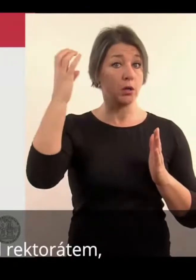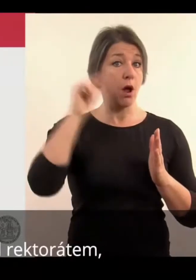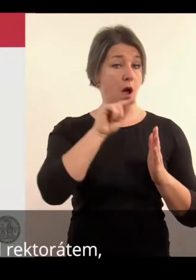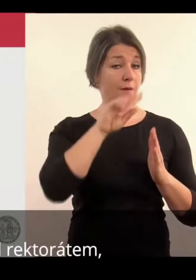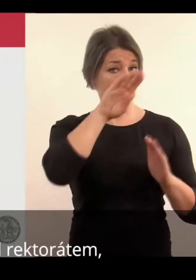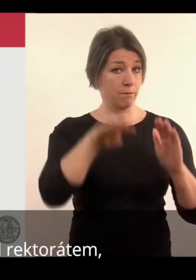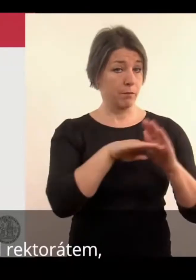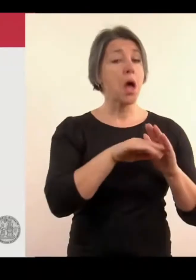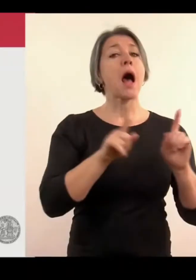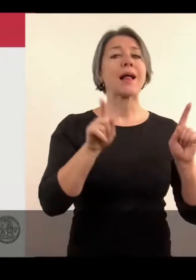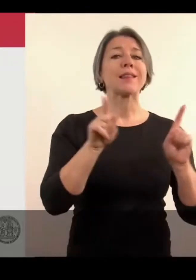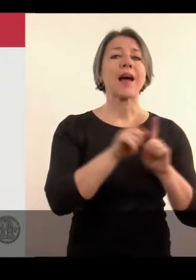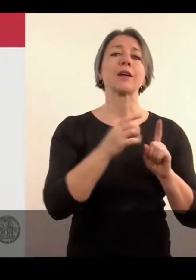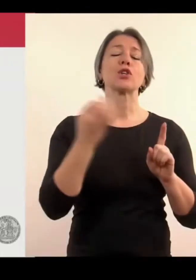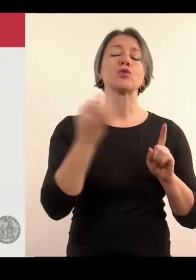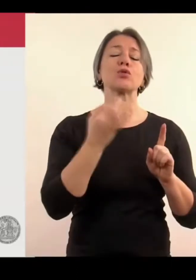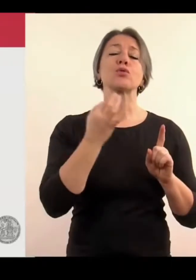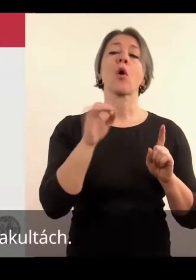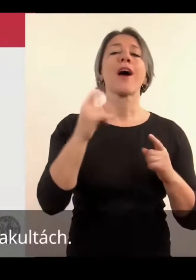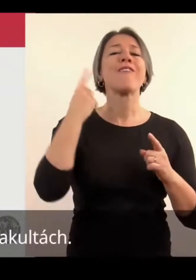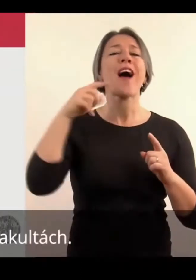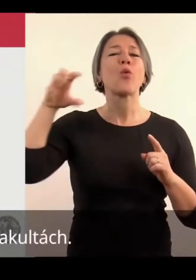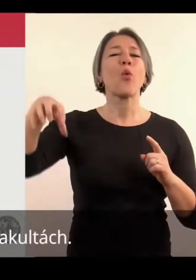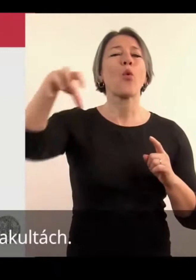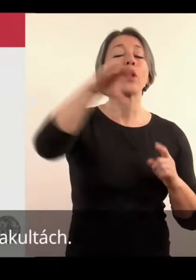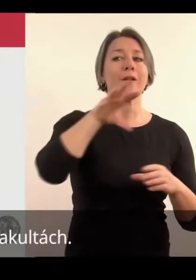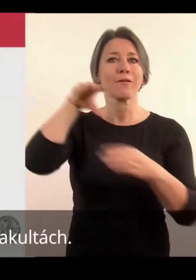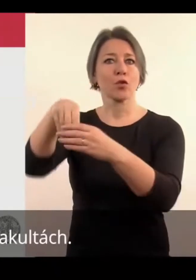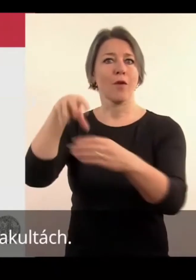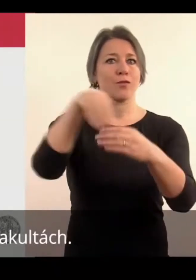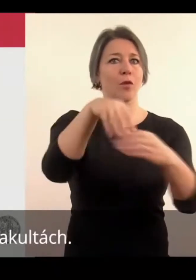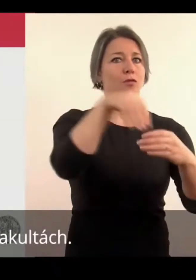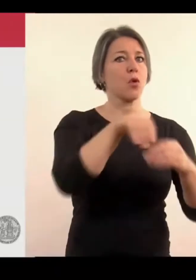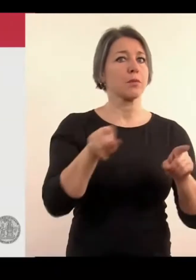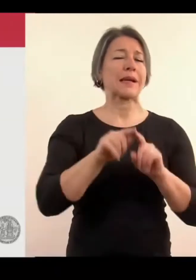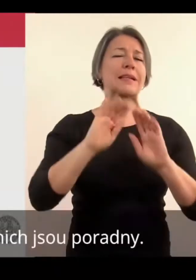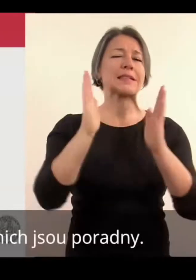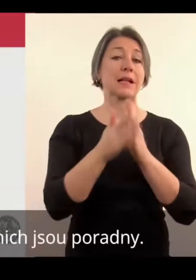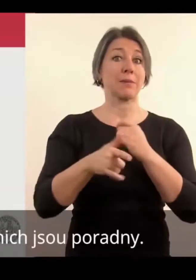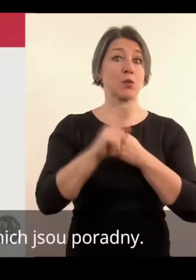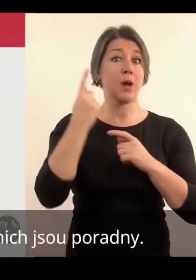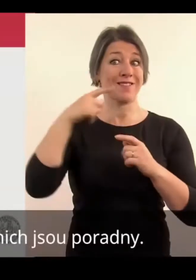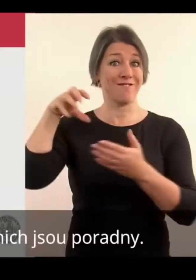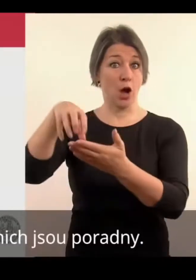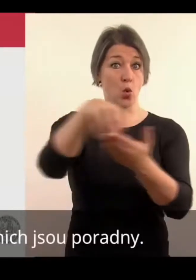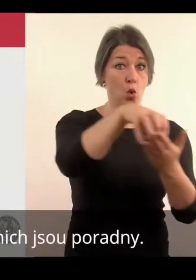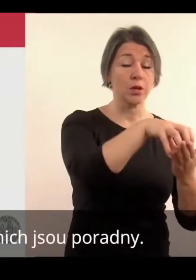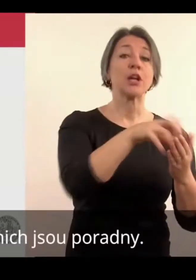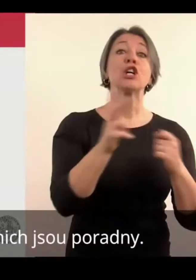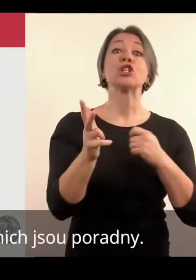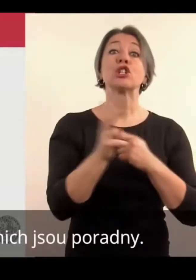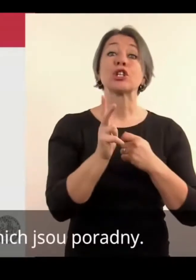Lenský, a zároveň jsou ještě poradny na fakulta. Univerzita Karlova má 17 fakult, na 13